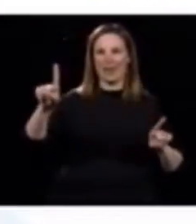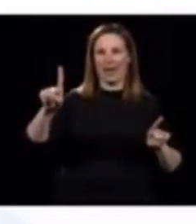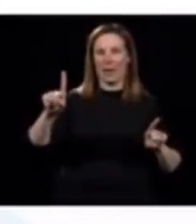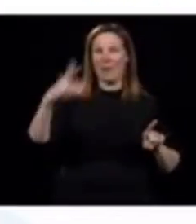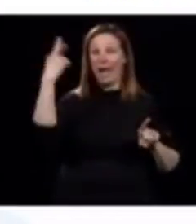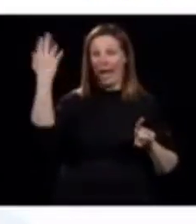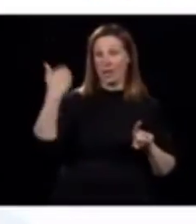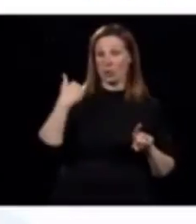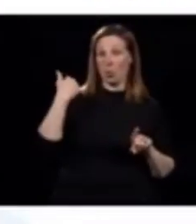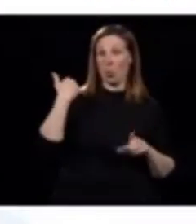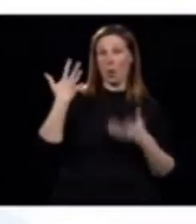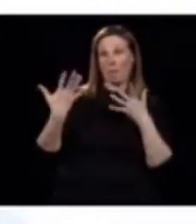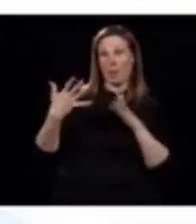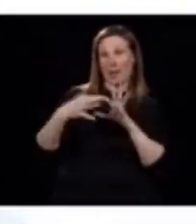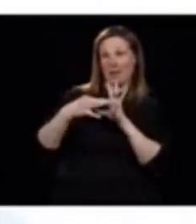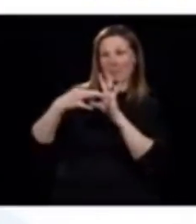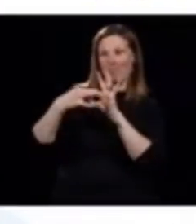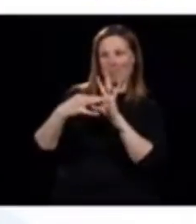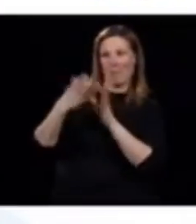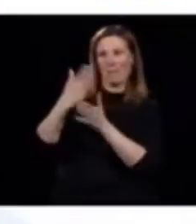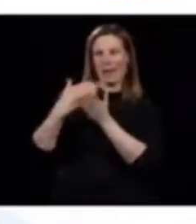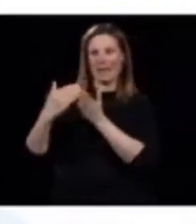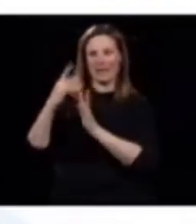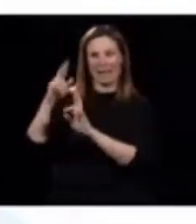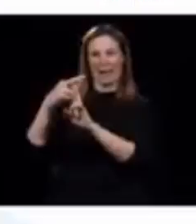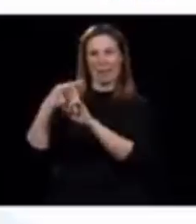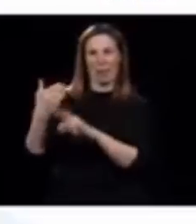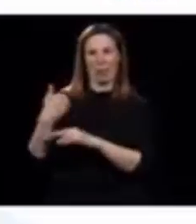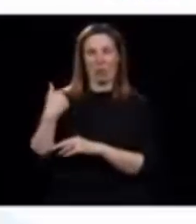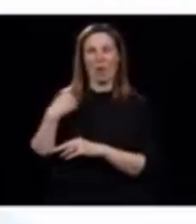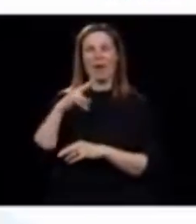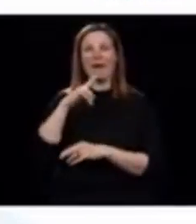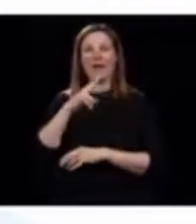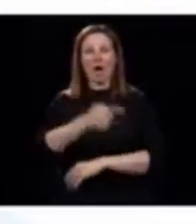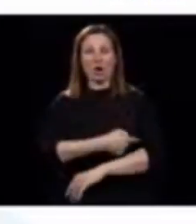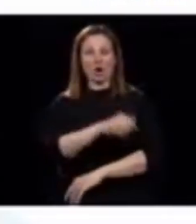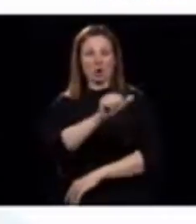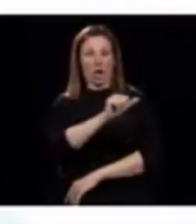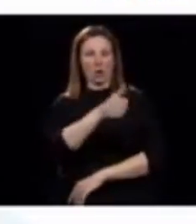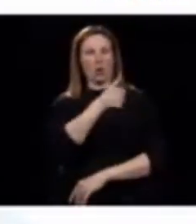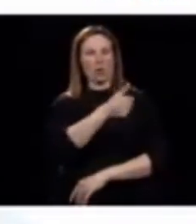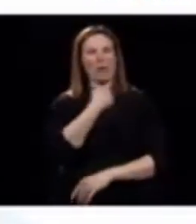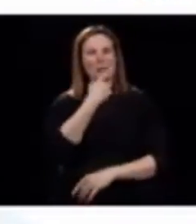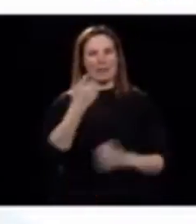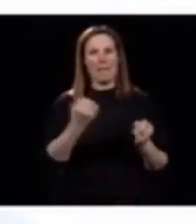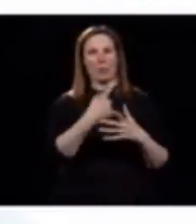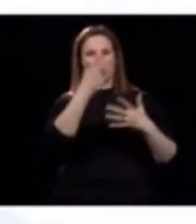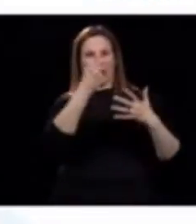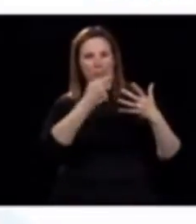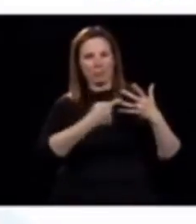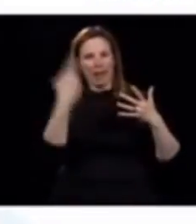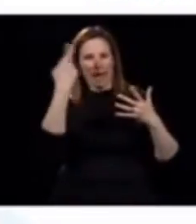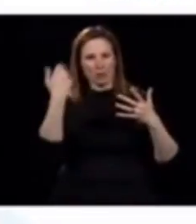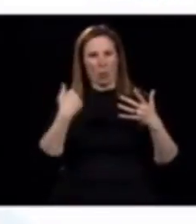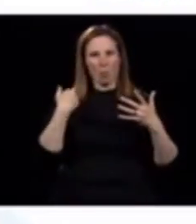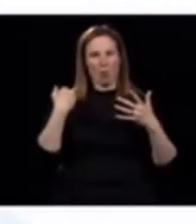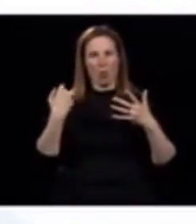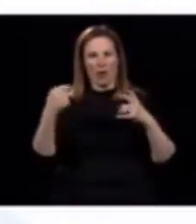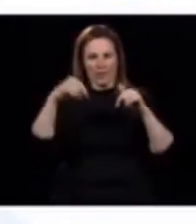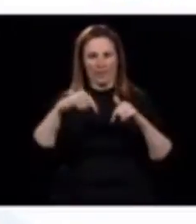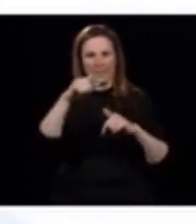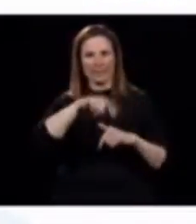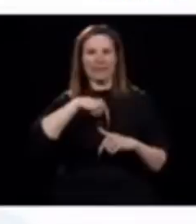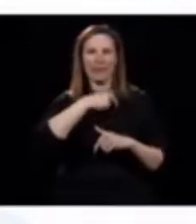'explication. Mais comme dit le Dr. Rouda, il y a beaucoup d'explications. Le fait que notre congé scolaire